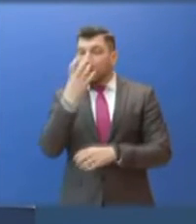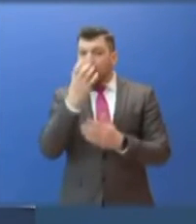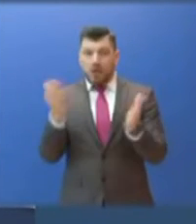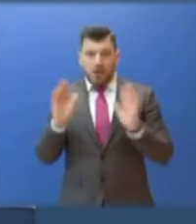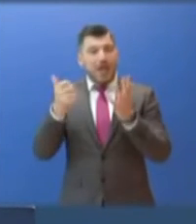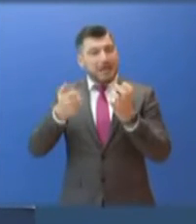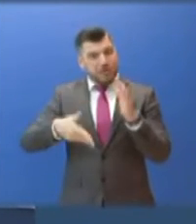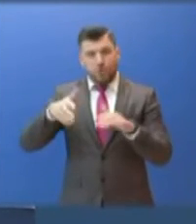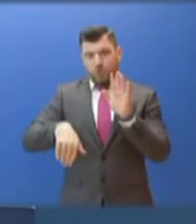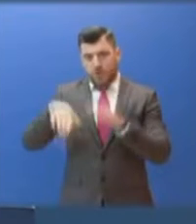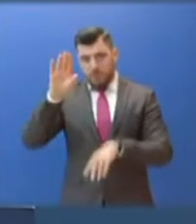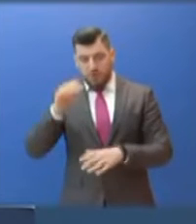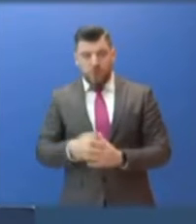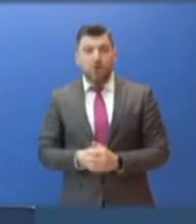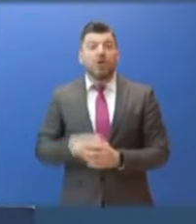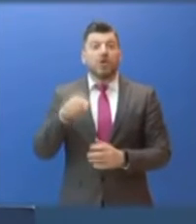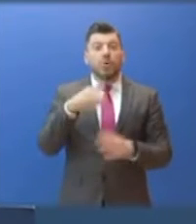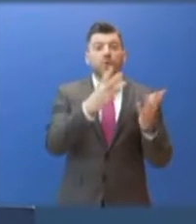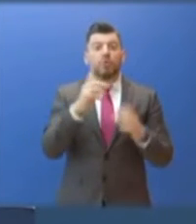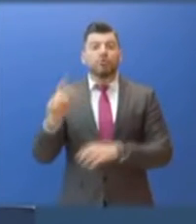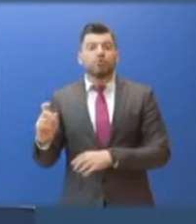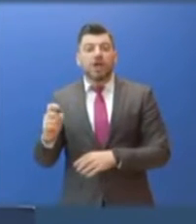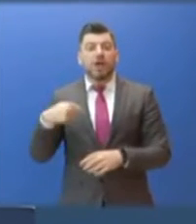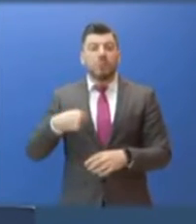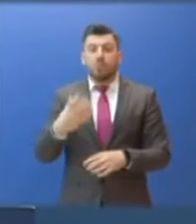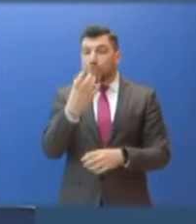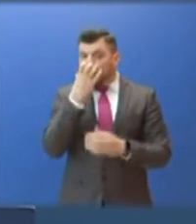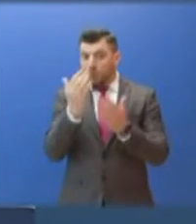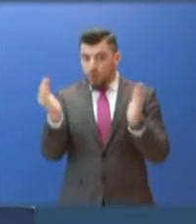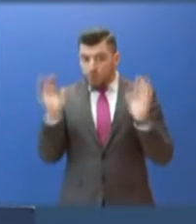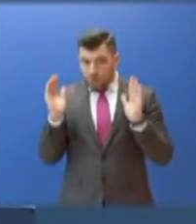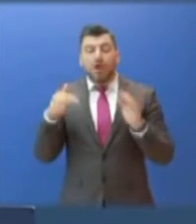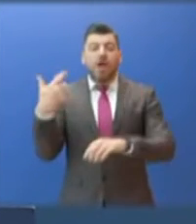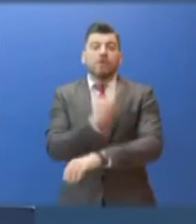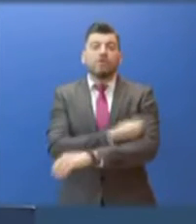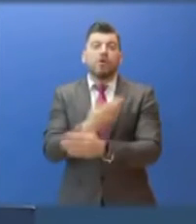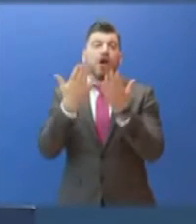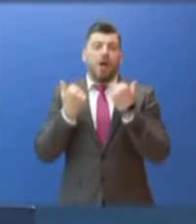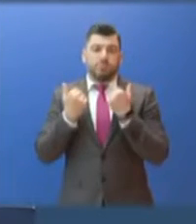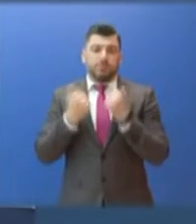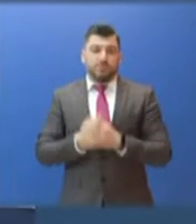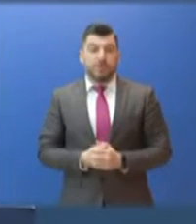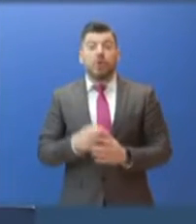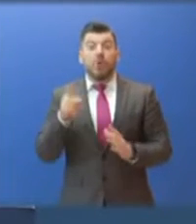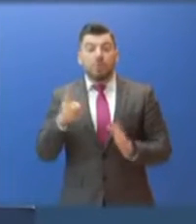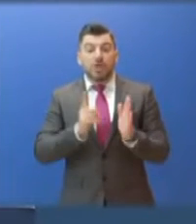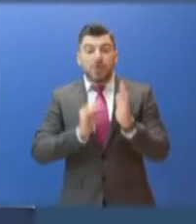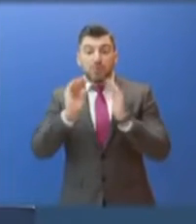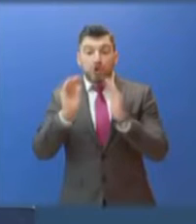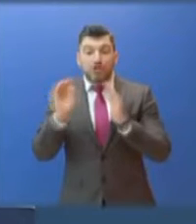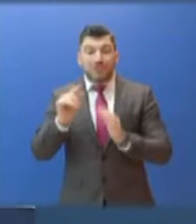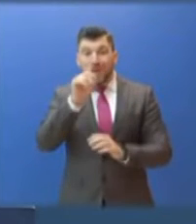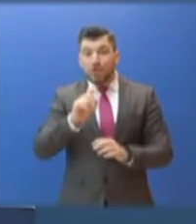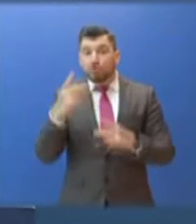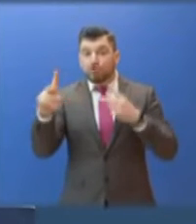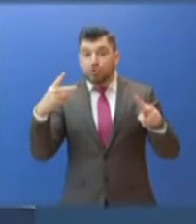και 8 στους 10 διασωληνωμένους είναι ανεμβολίαστοι. Είναι, επομένως, μια απόφαση που αφορά πρωτίστως την προστασία της δικής τους ζωής, την